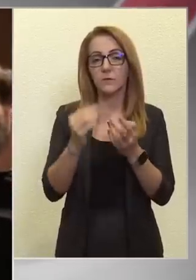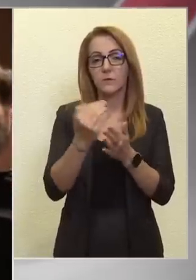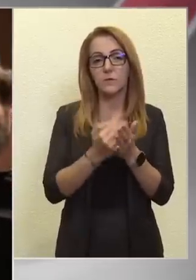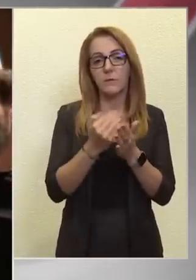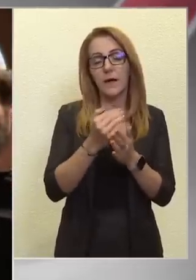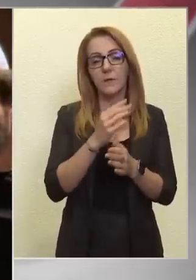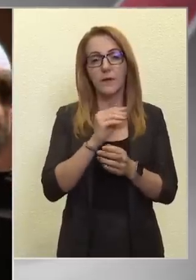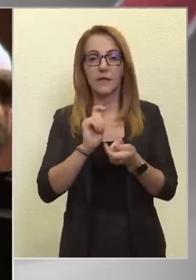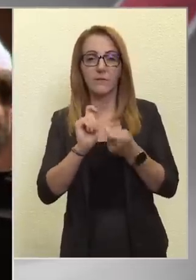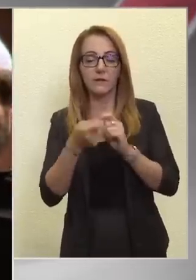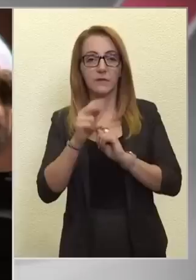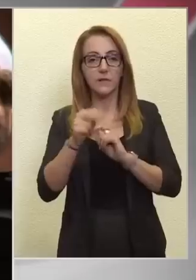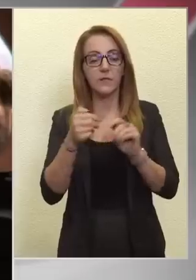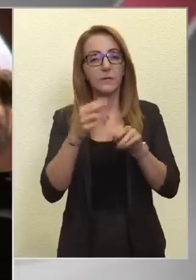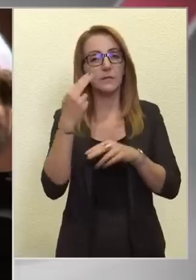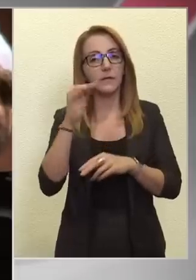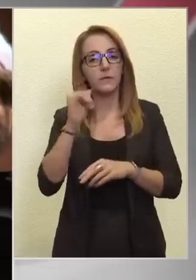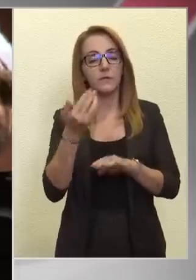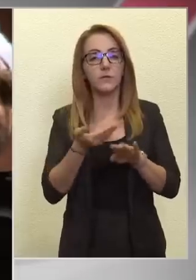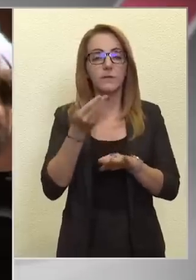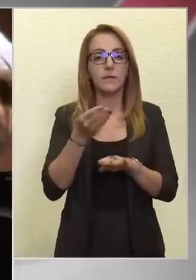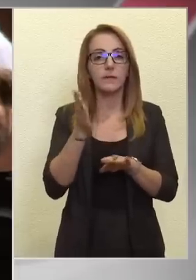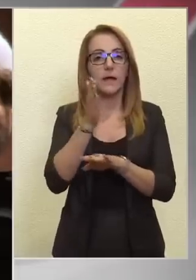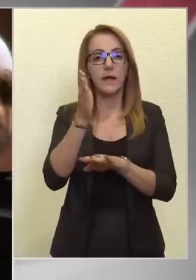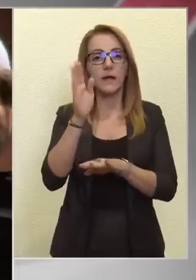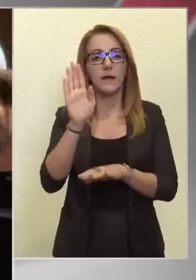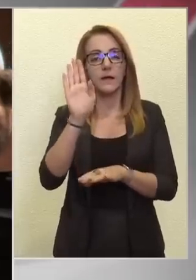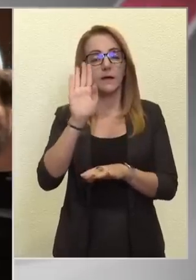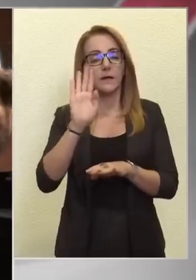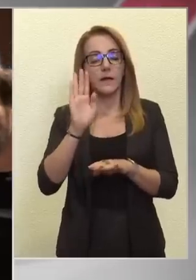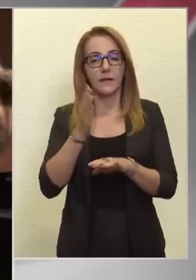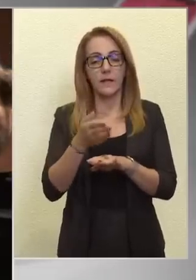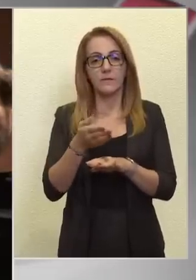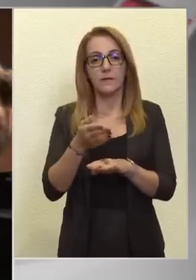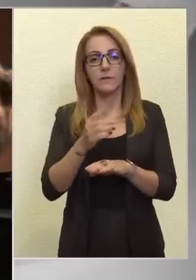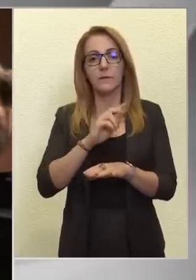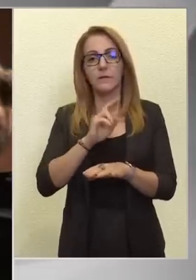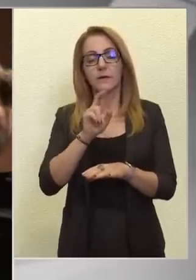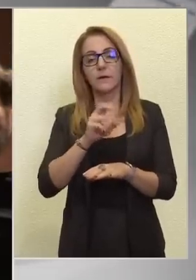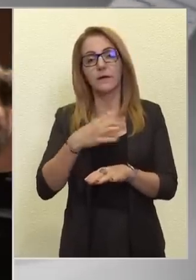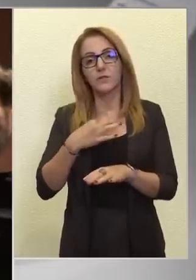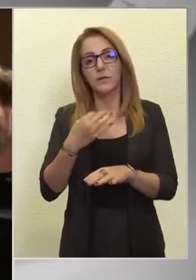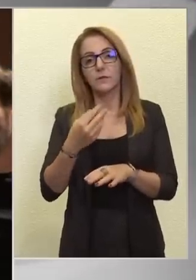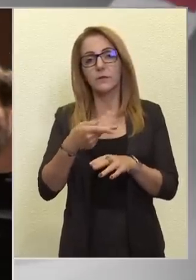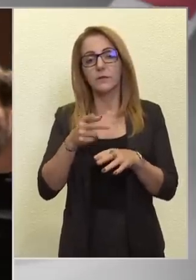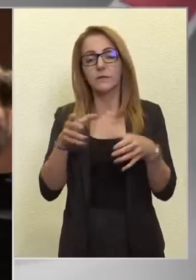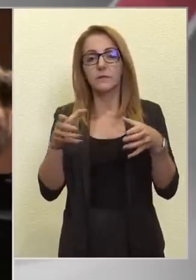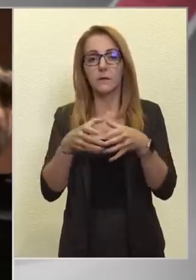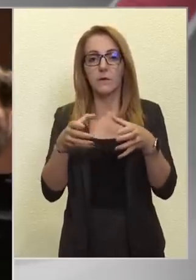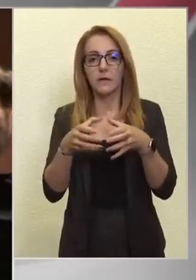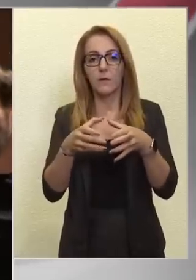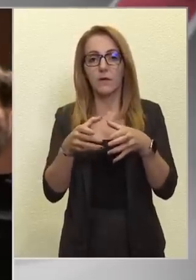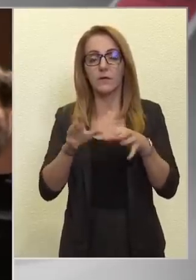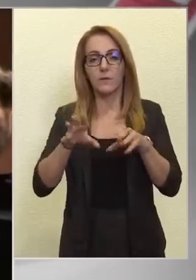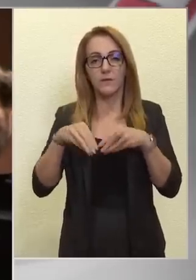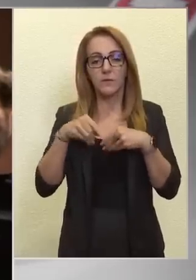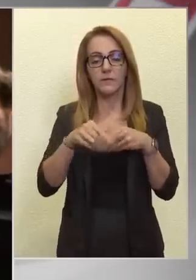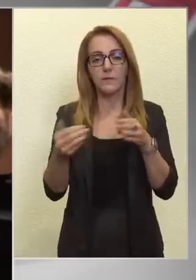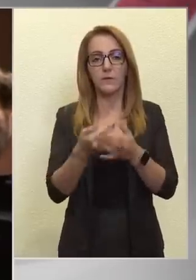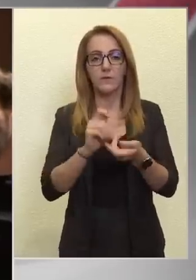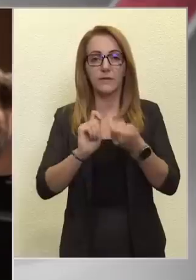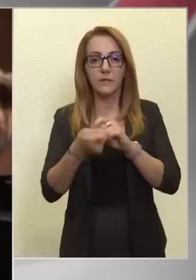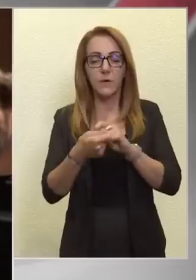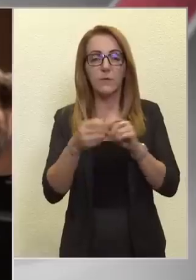enyheváltozása, a miniszter úr is említette ezt az irányávet, amit az egészségügyi szakmai kollégium fogadott el, és ebben ugye most az új verziójában